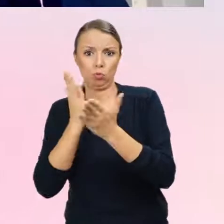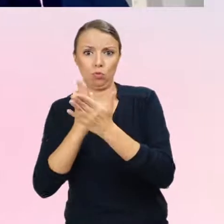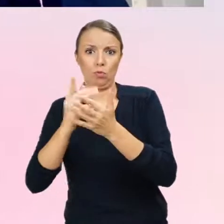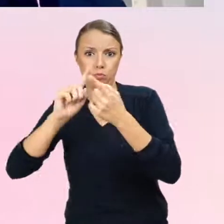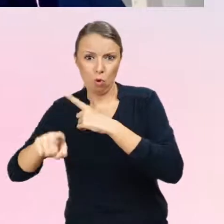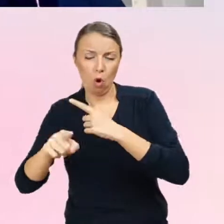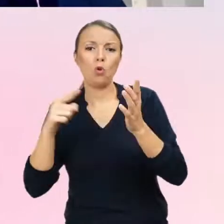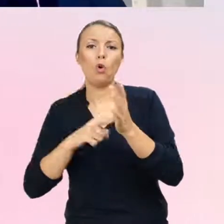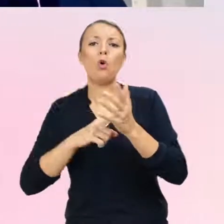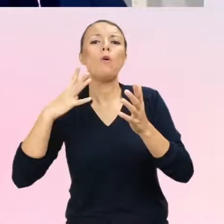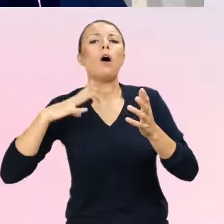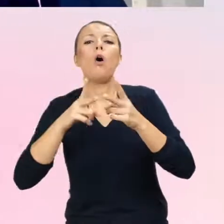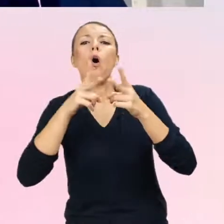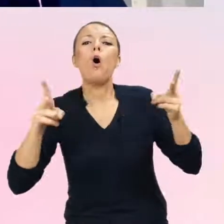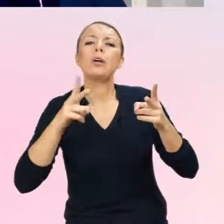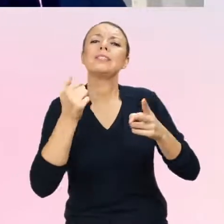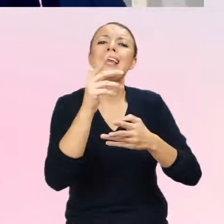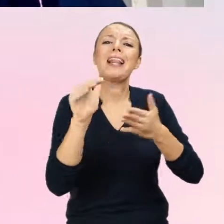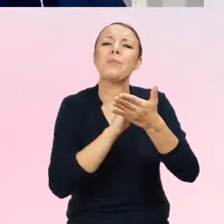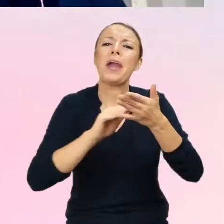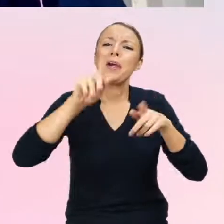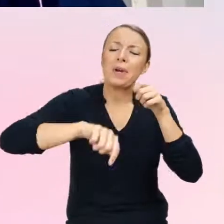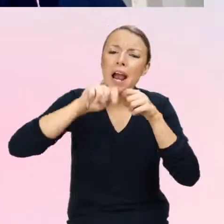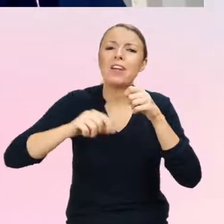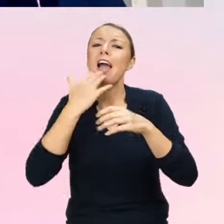w okresie tym wcześniejszym to co najmniej dwa lata.